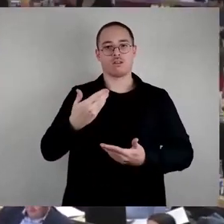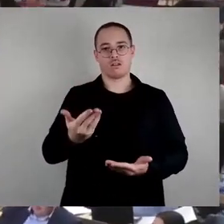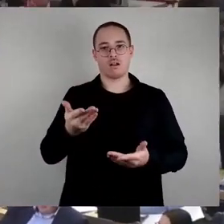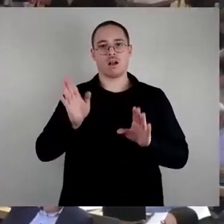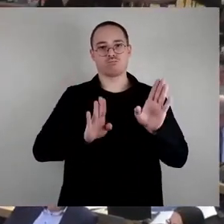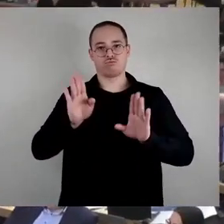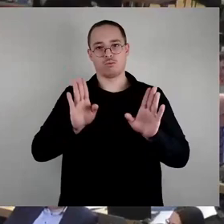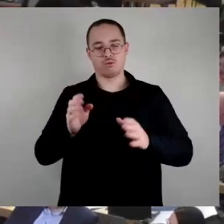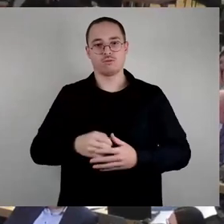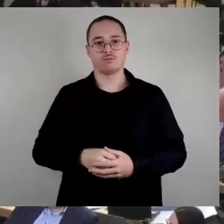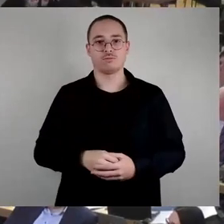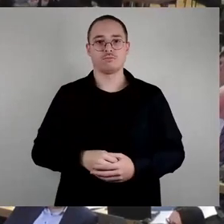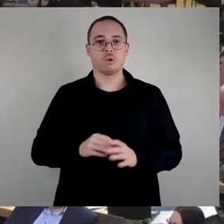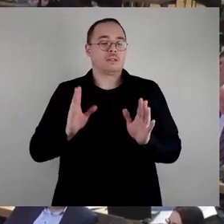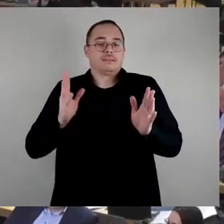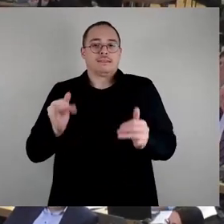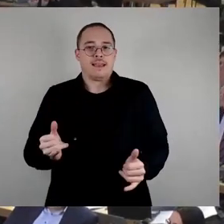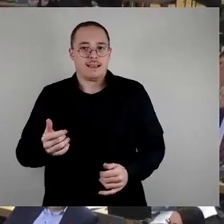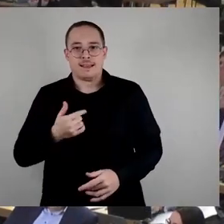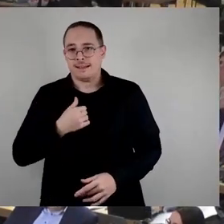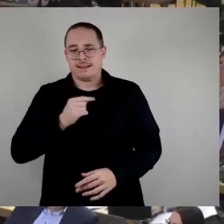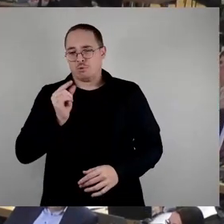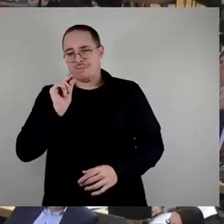Also es tut mir leid, dass ich jetzt schmunzeln muss.